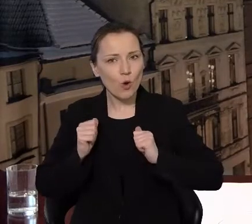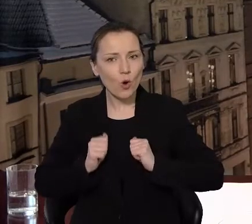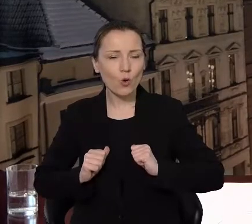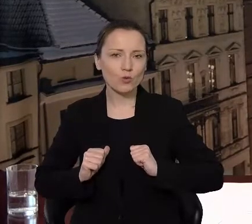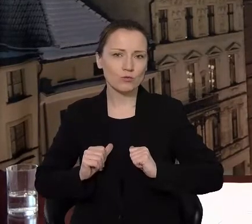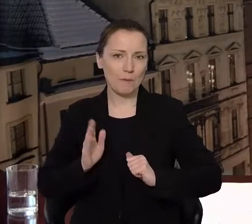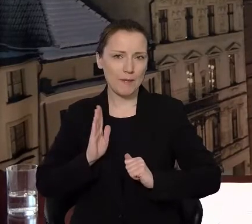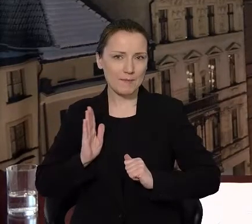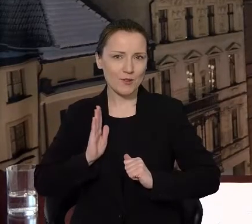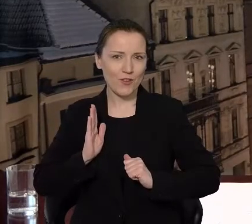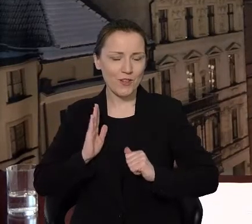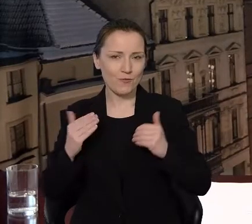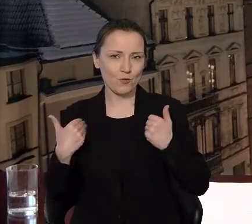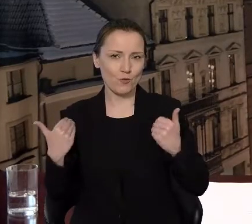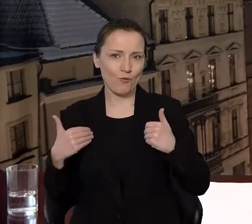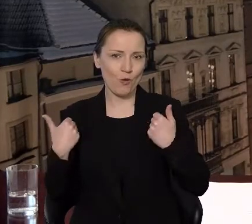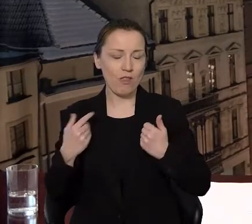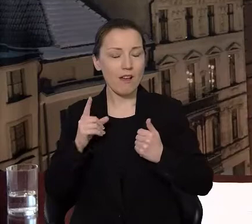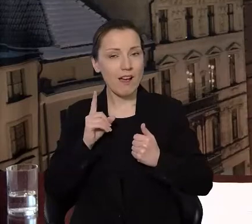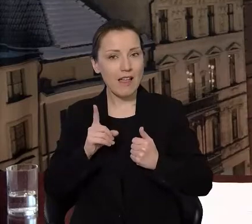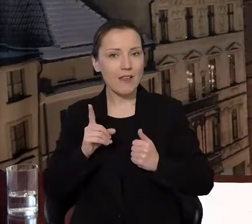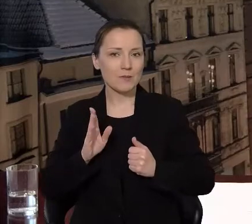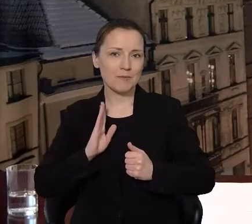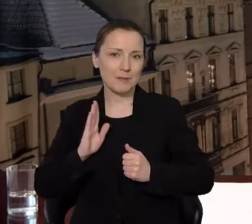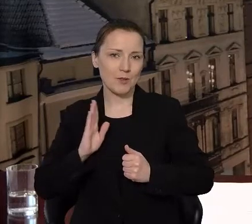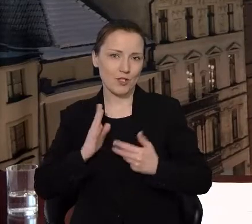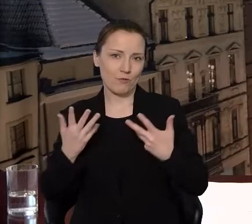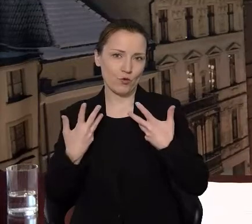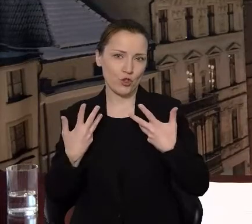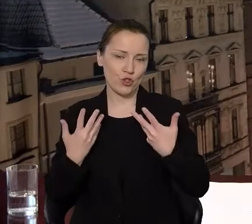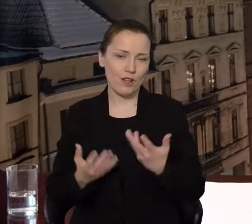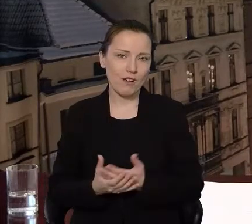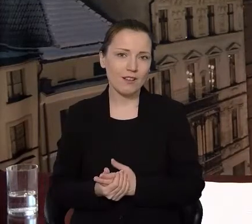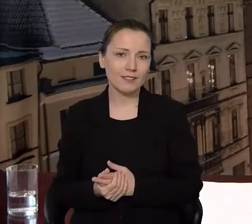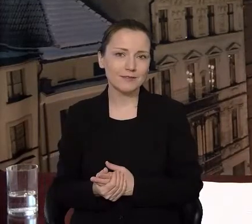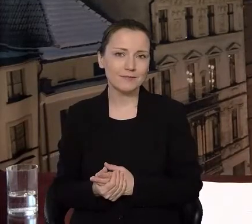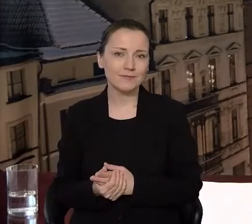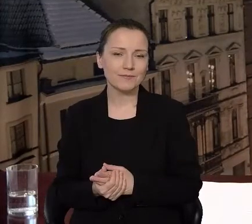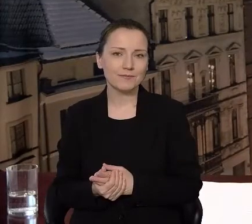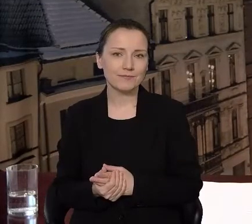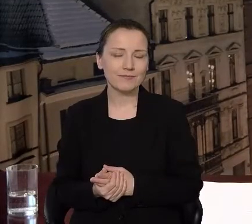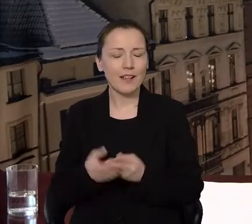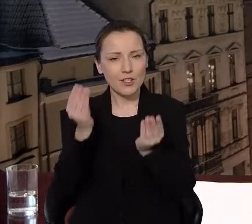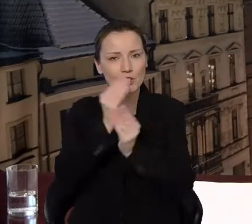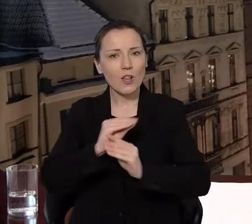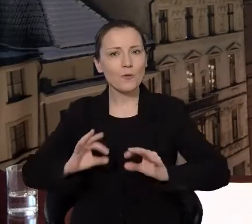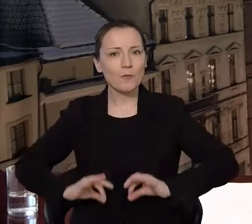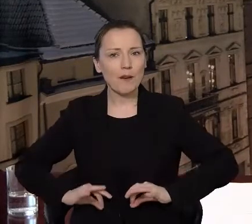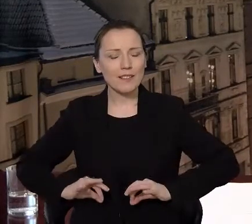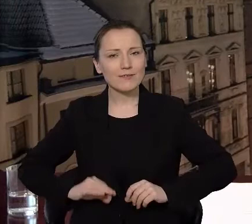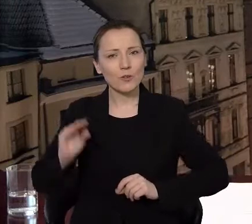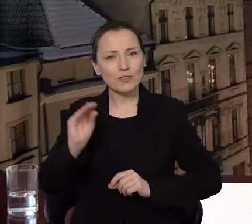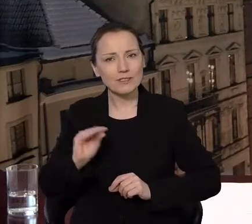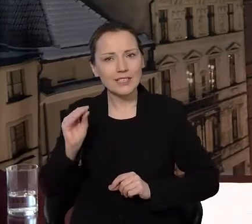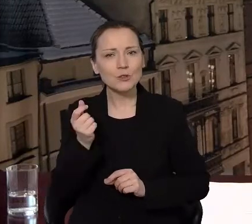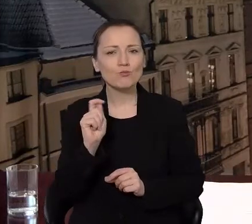swoim bezpieczeństwie zdrowotnym, a nawet bezpieczeństwie życia. Szanowni Państwo, jeszcze